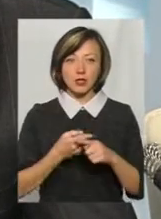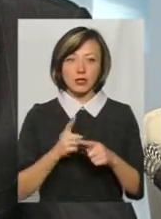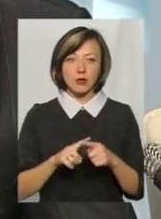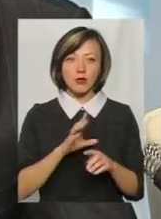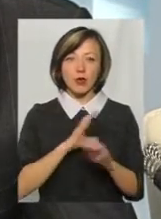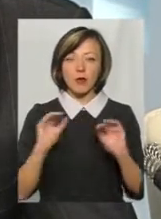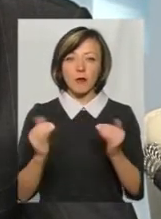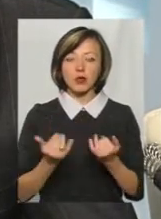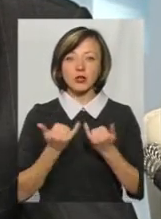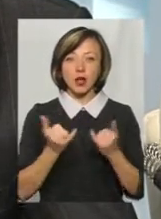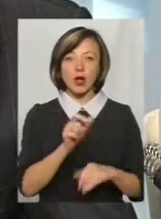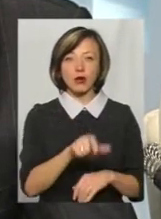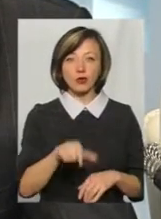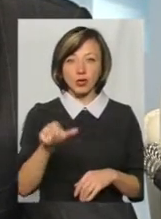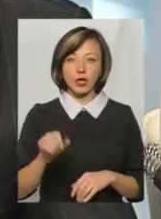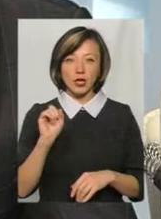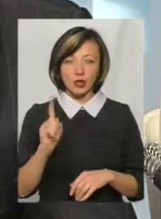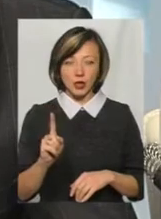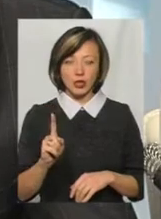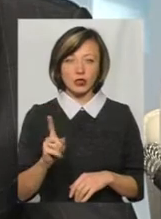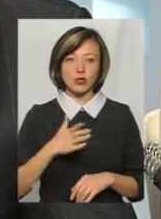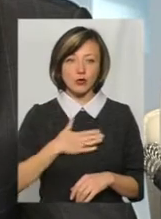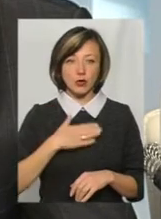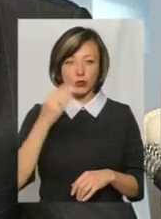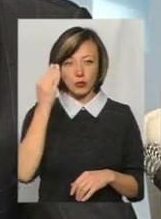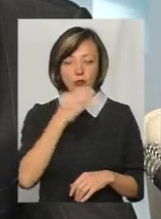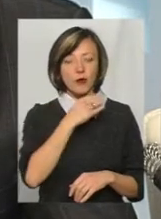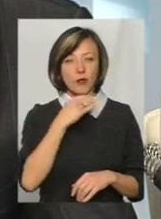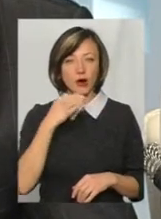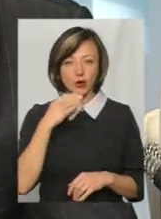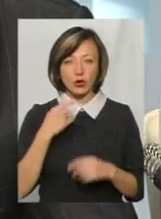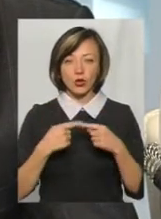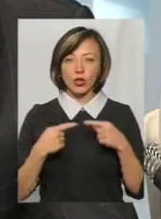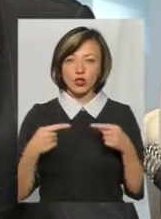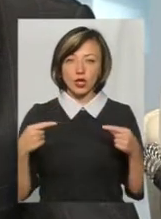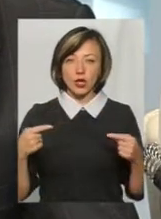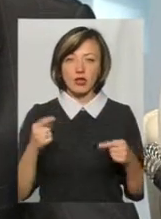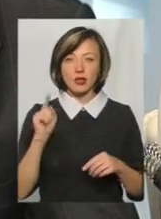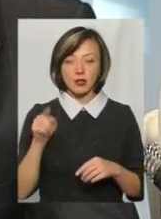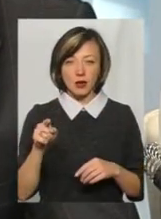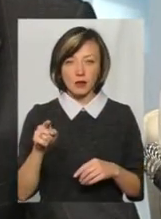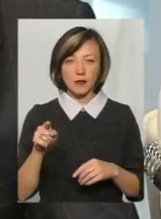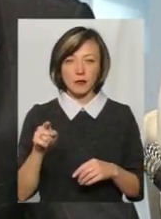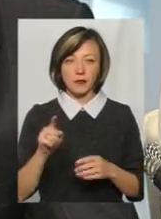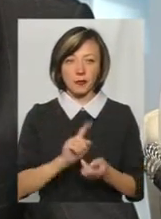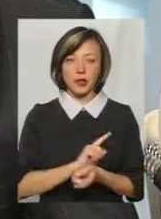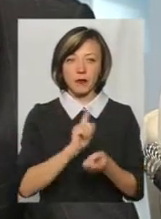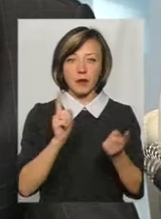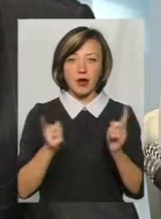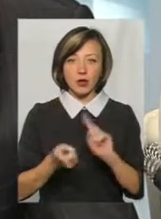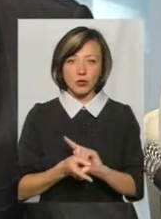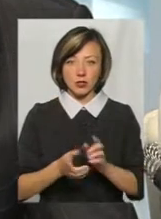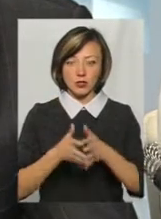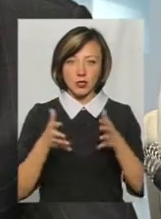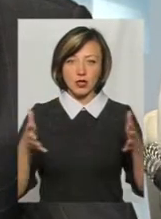обмеження для людей. І, до речі, на мою думку, багато речей, які там переросли в сутички,